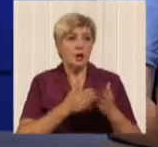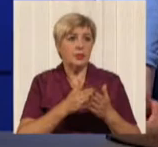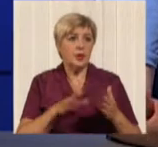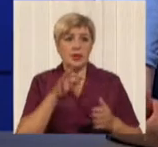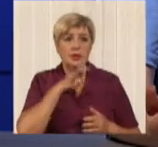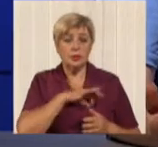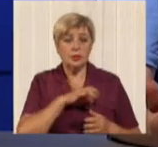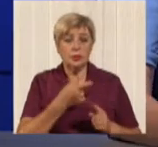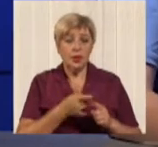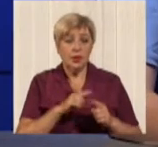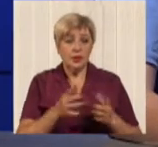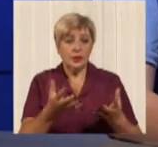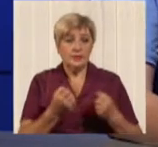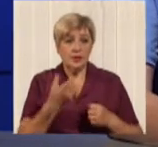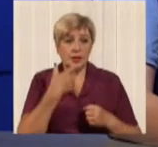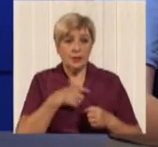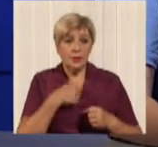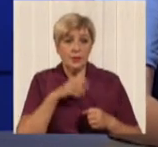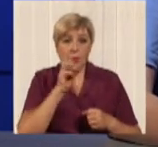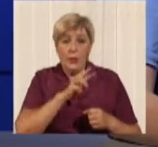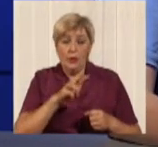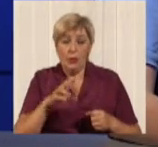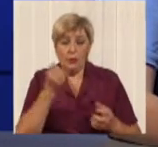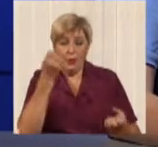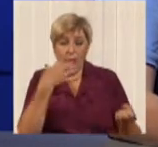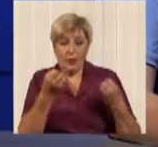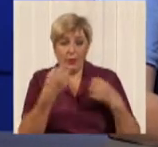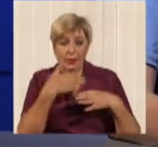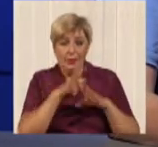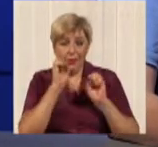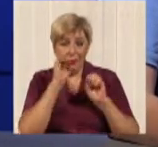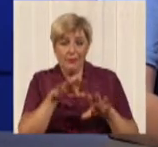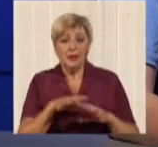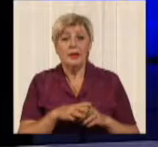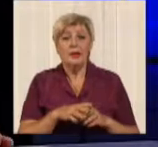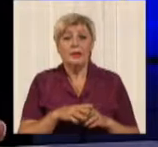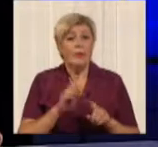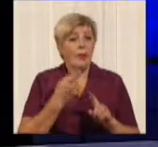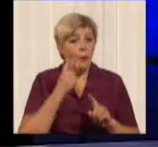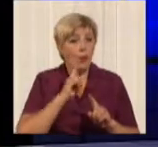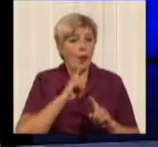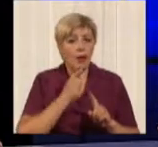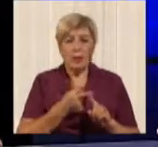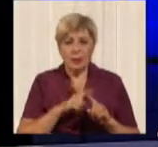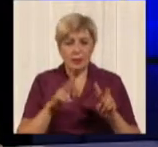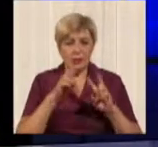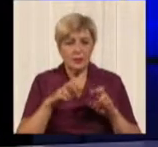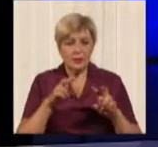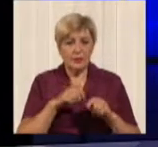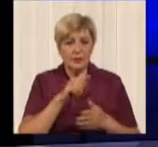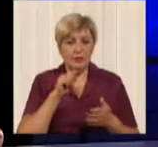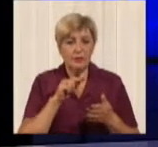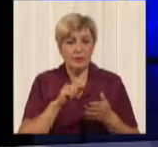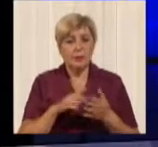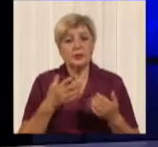для нас сіда мільйонів проклятий. Поэтому этот шаг пока, к сожалению, не розсматривається. Ну, все ж таки, давайте ми